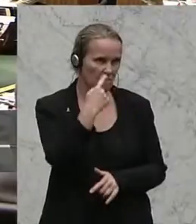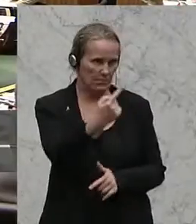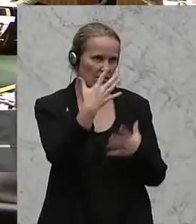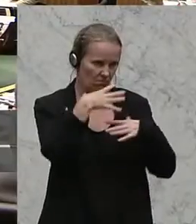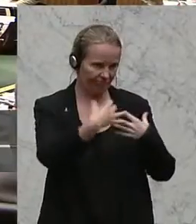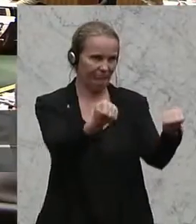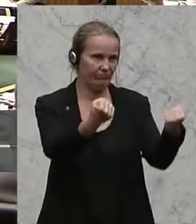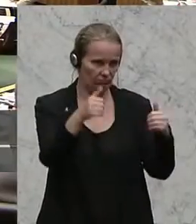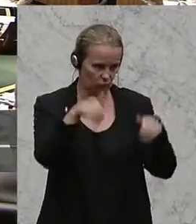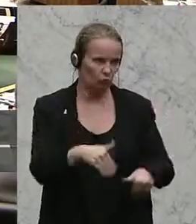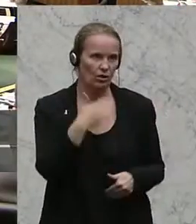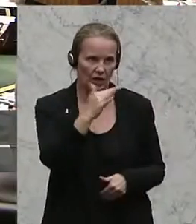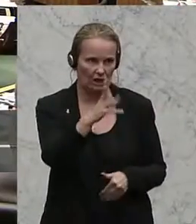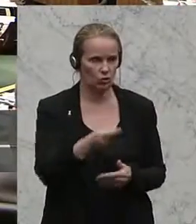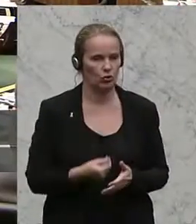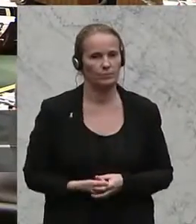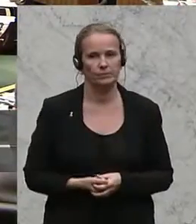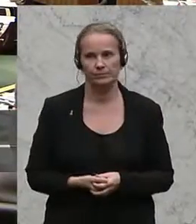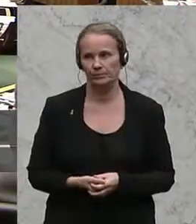zu nehmen. Dankeschön. Dankeschön.